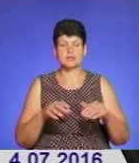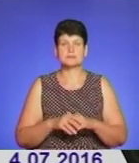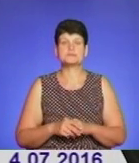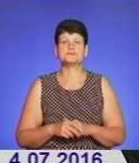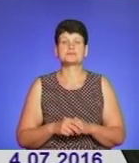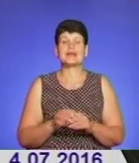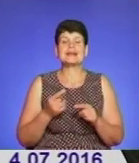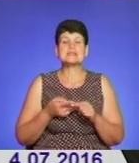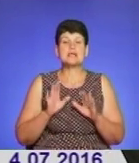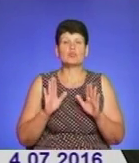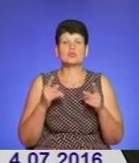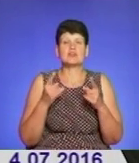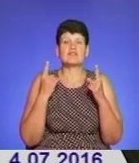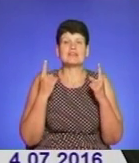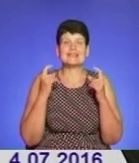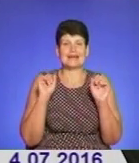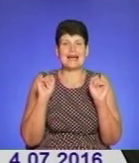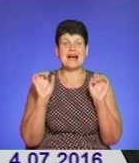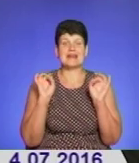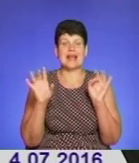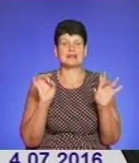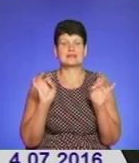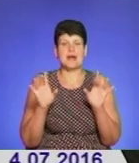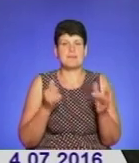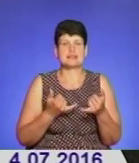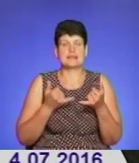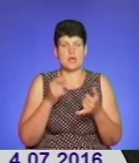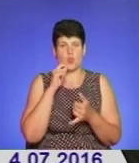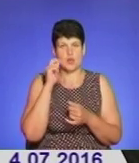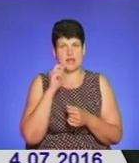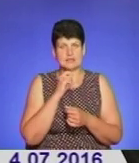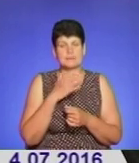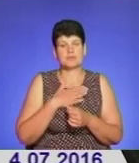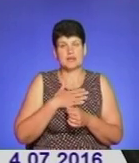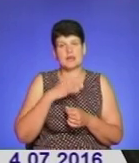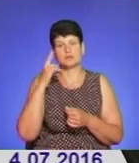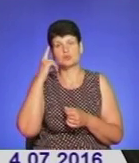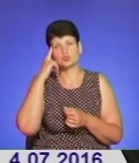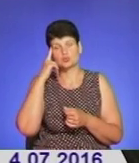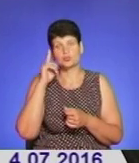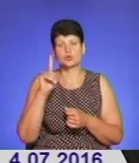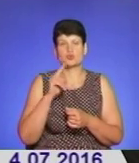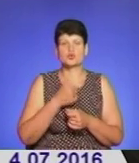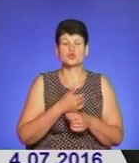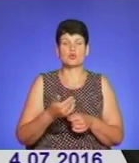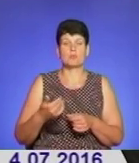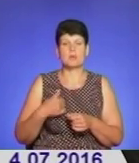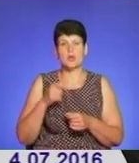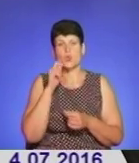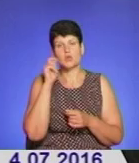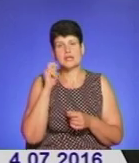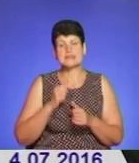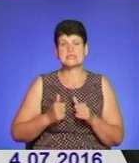Це буде велика реклама для України. Я думаю, що ми, українці,